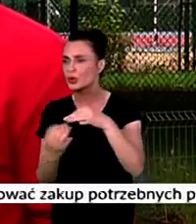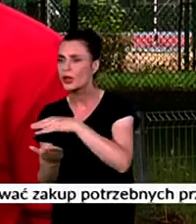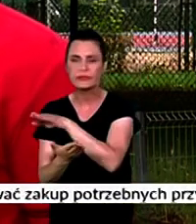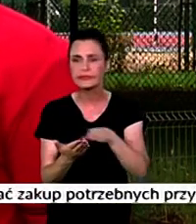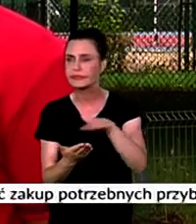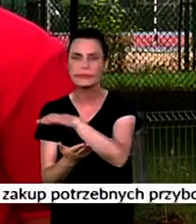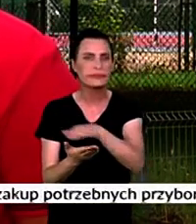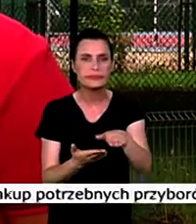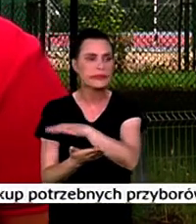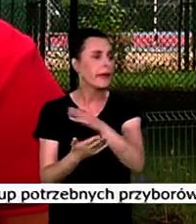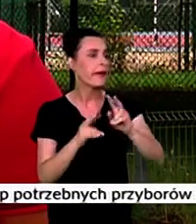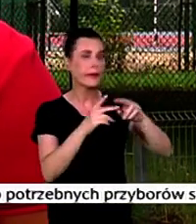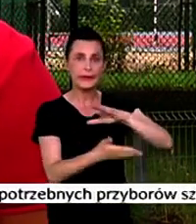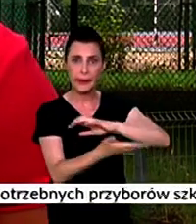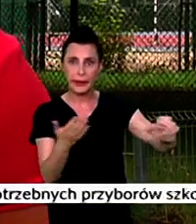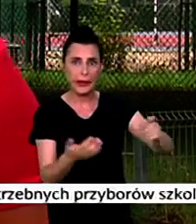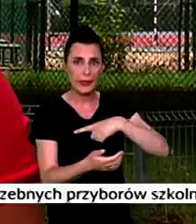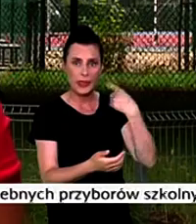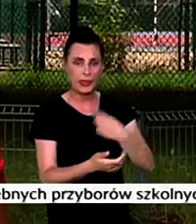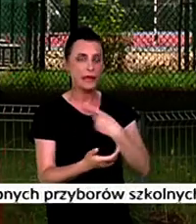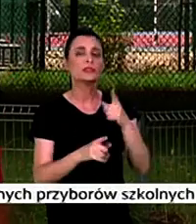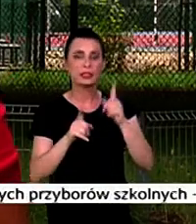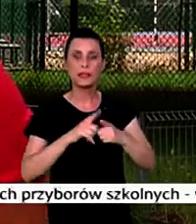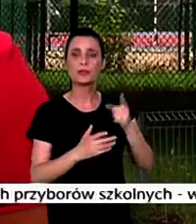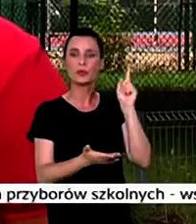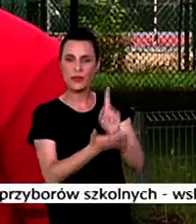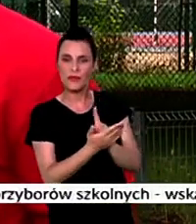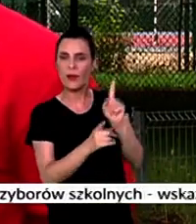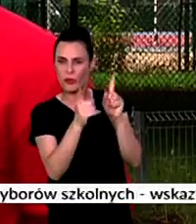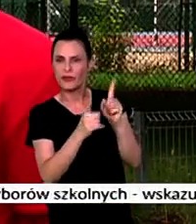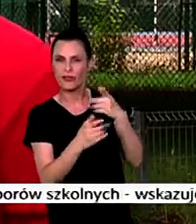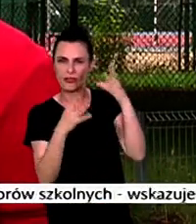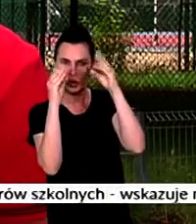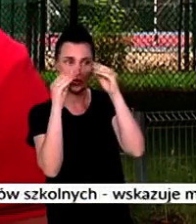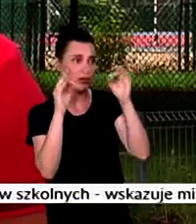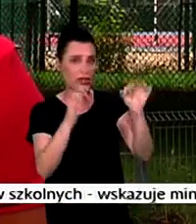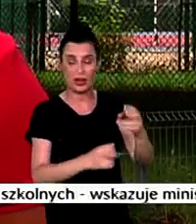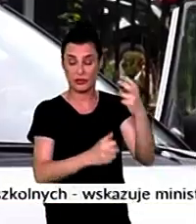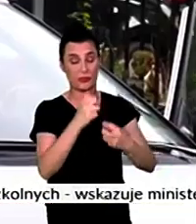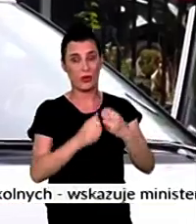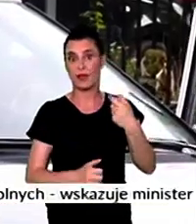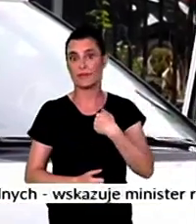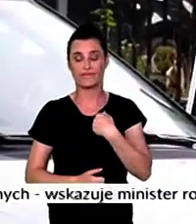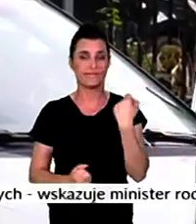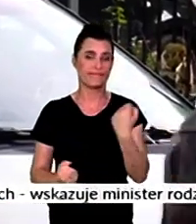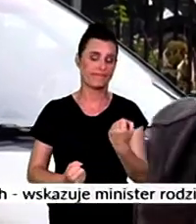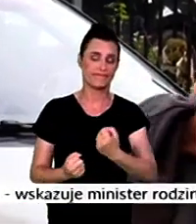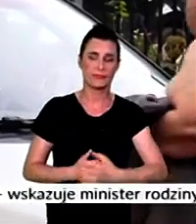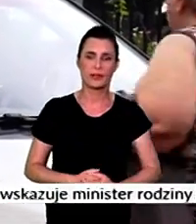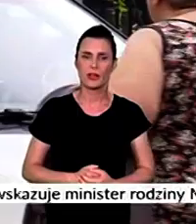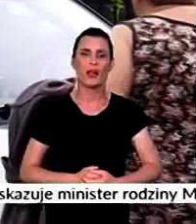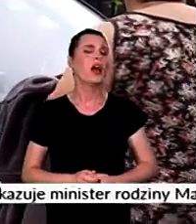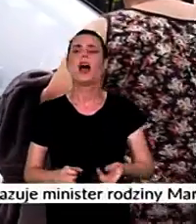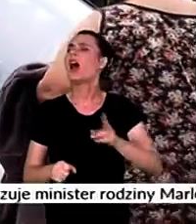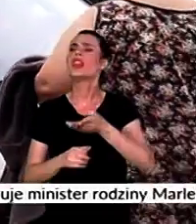A jeszcze jak tutaj zostało to zabrane, bo czasami udawało się tu parkować wieczorami, no to teraz to będzie koszmat dla mnie. Część mieszkańców znaku